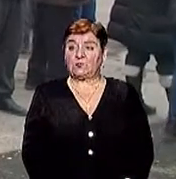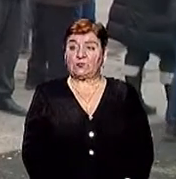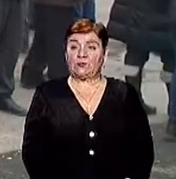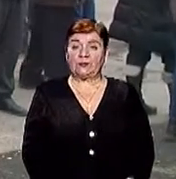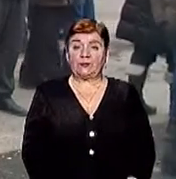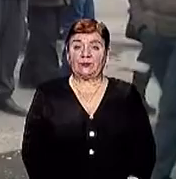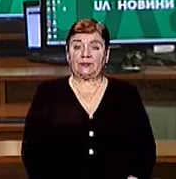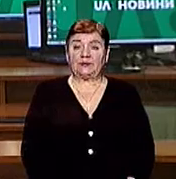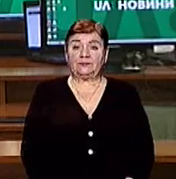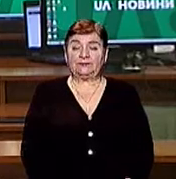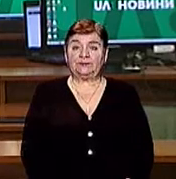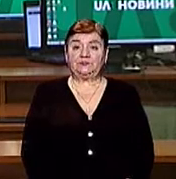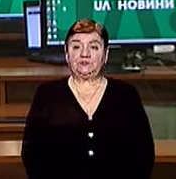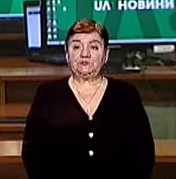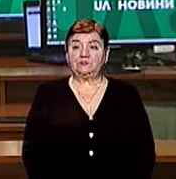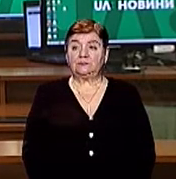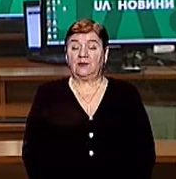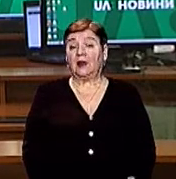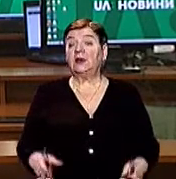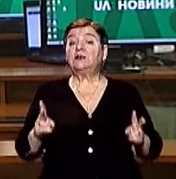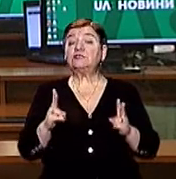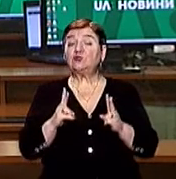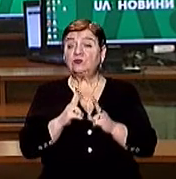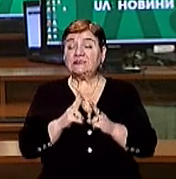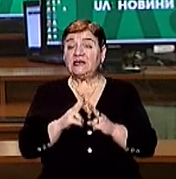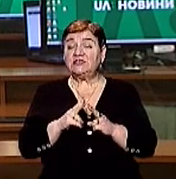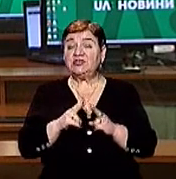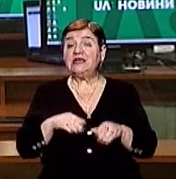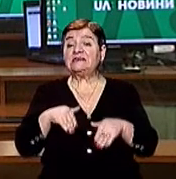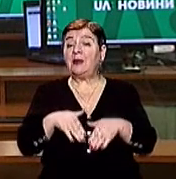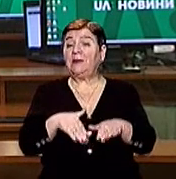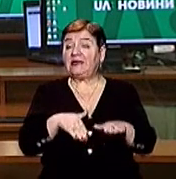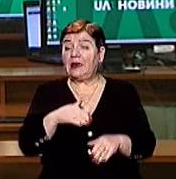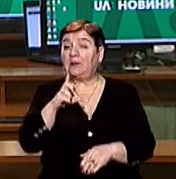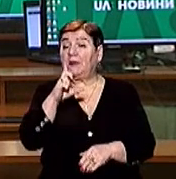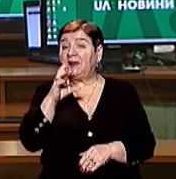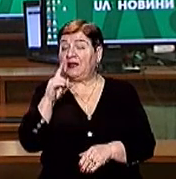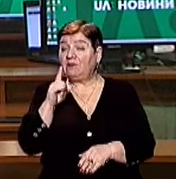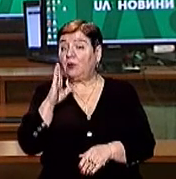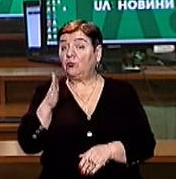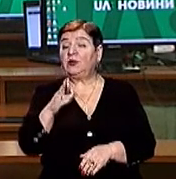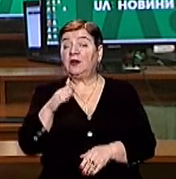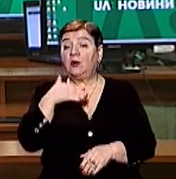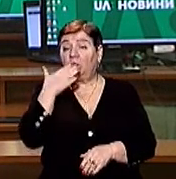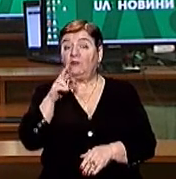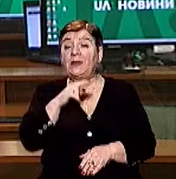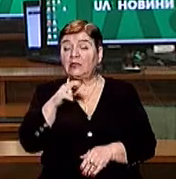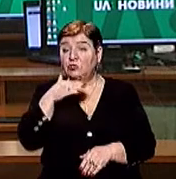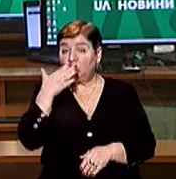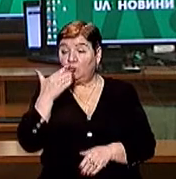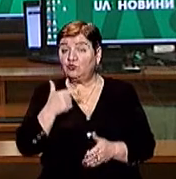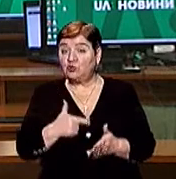новини на Суспільному Зустріч із мітингувальниками з Бедевлі відбудеться цієї п'ятниці в Ужгороді Про це